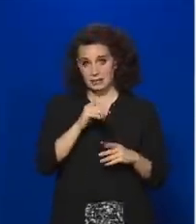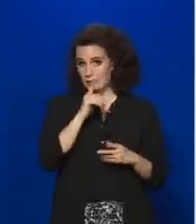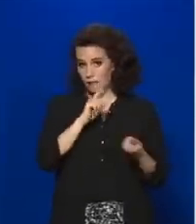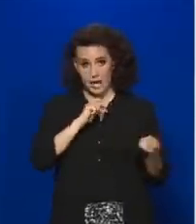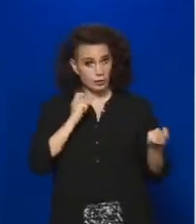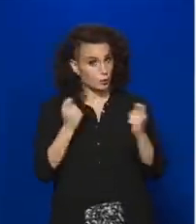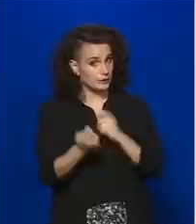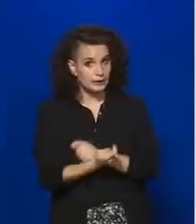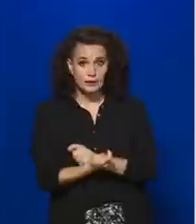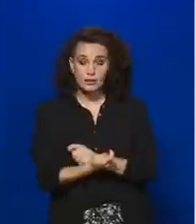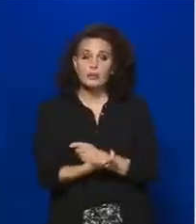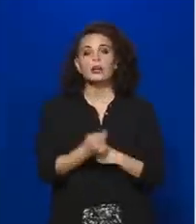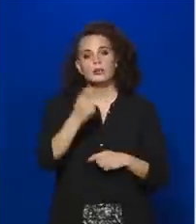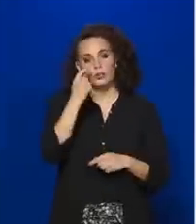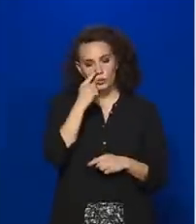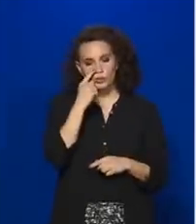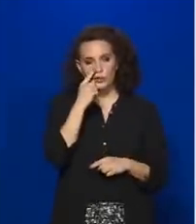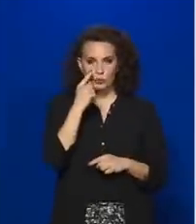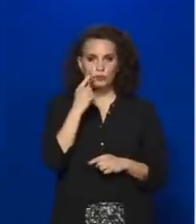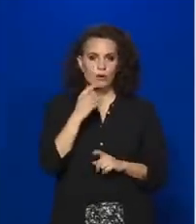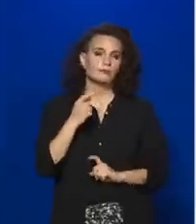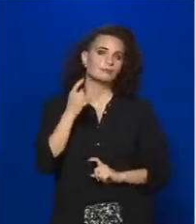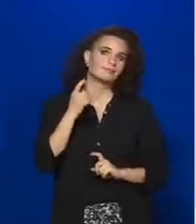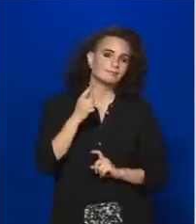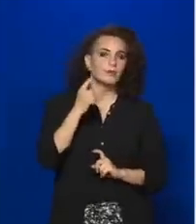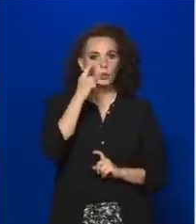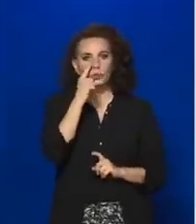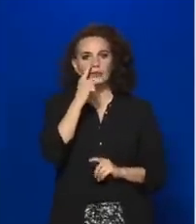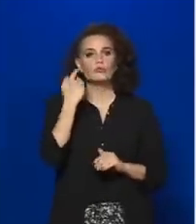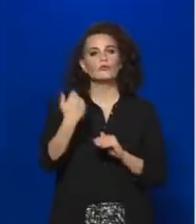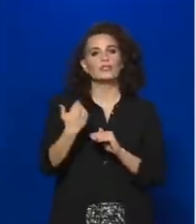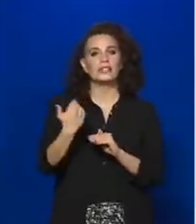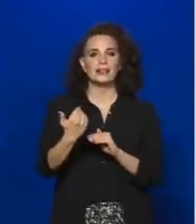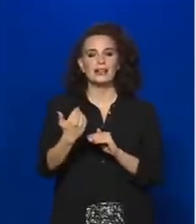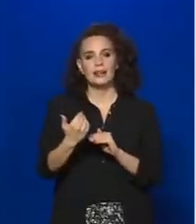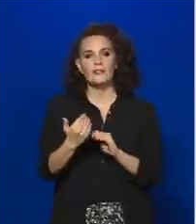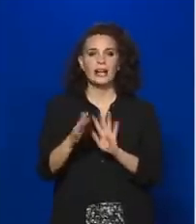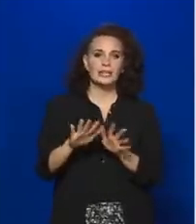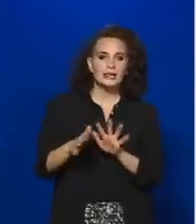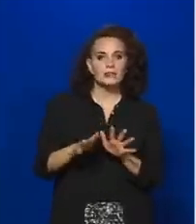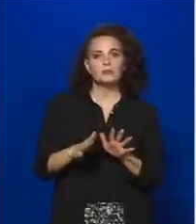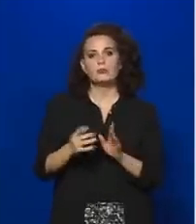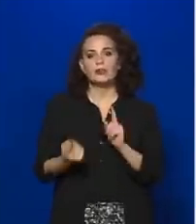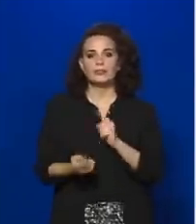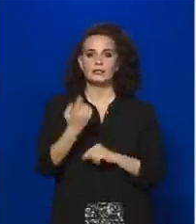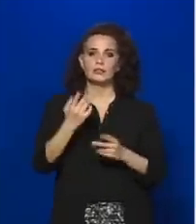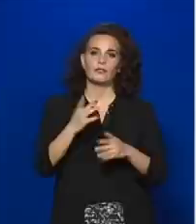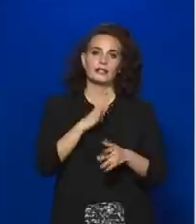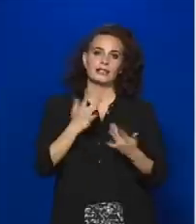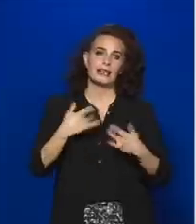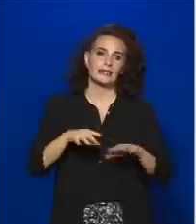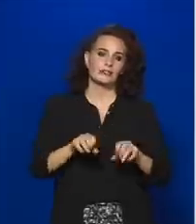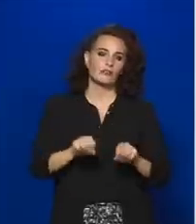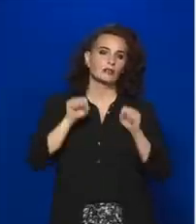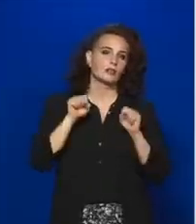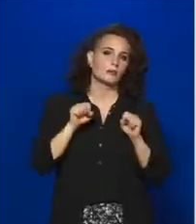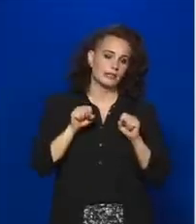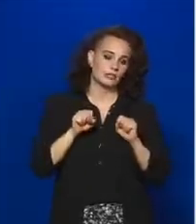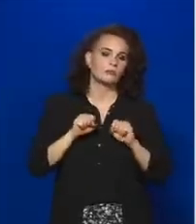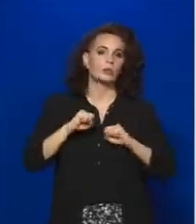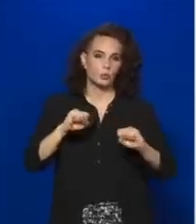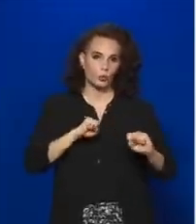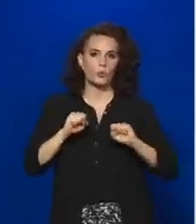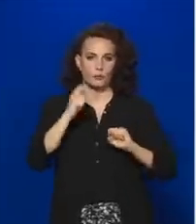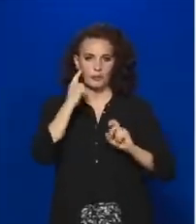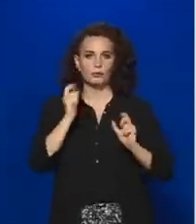júniusban, szerintem inkább június vége felé a rendkívüli veszélyhelyzeti felhatalmazást a kormány